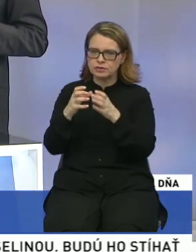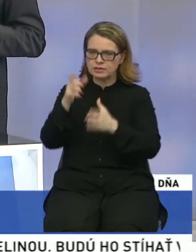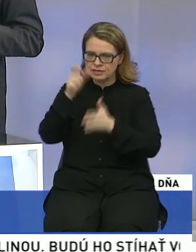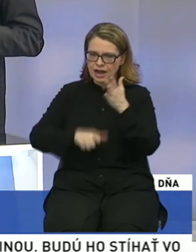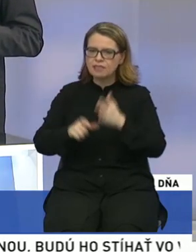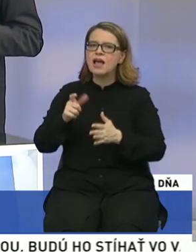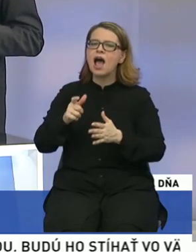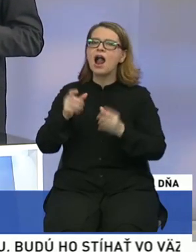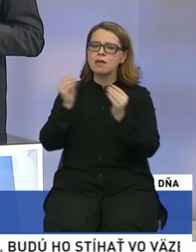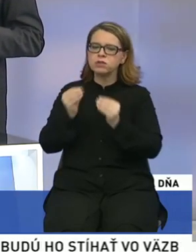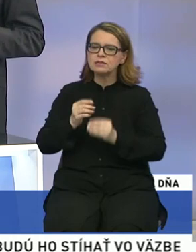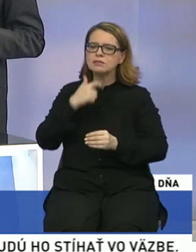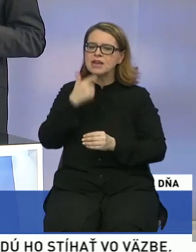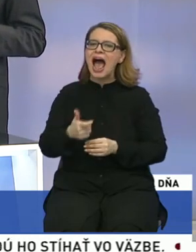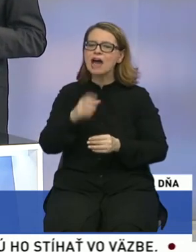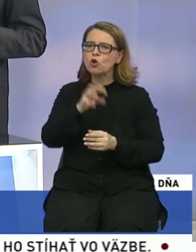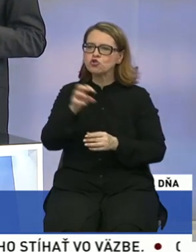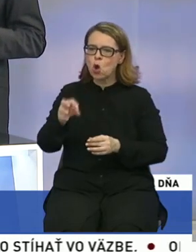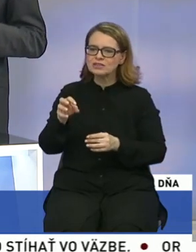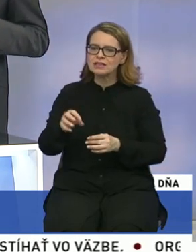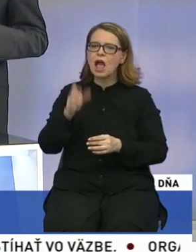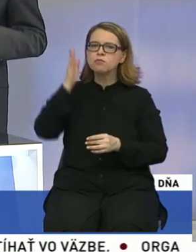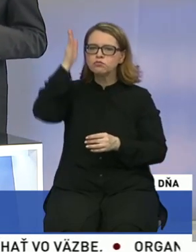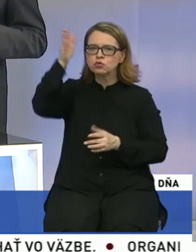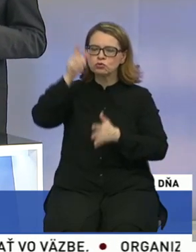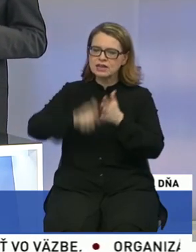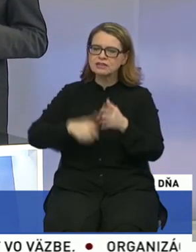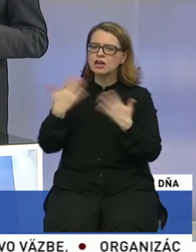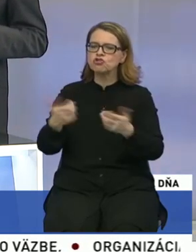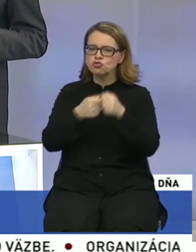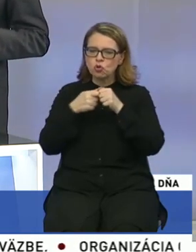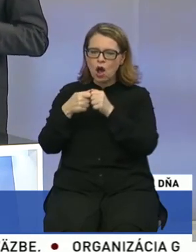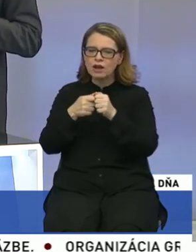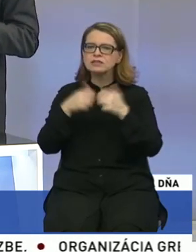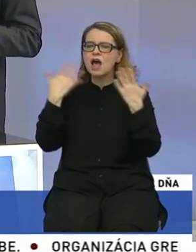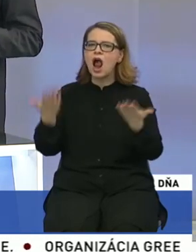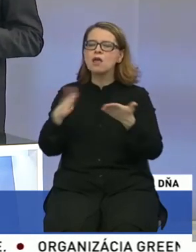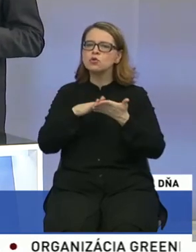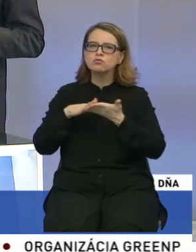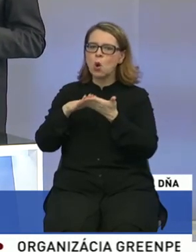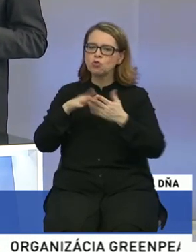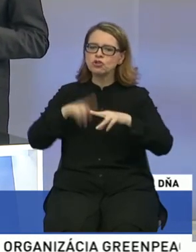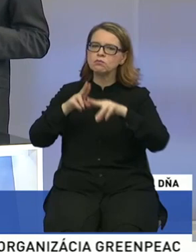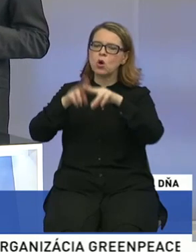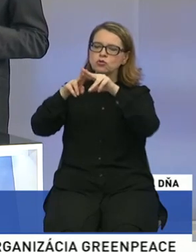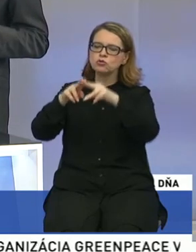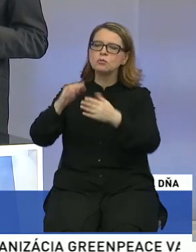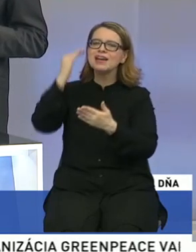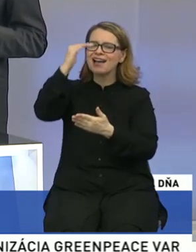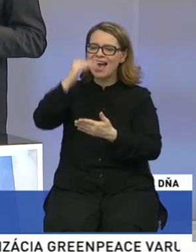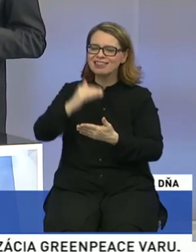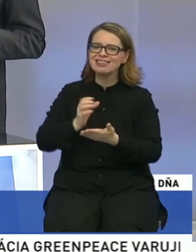národnostný. Teda to, aby tá budúca strana či už koalícia, alebo ten spoločný postup na kandidátke